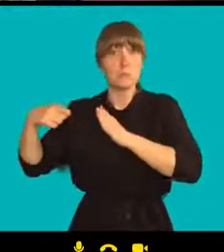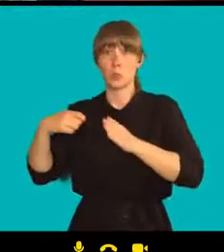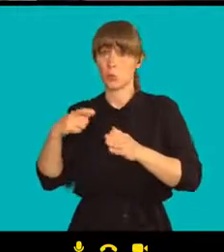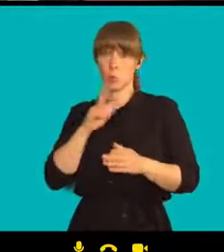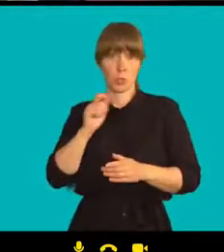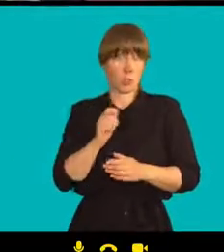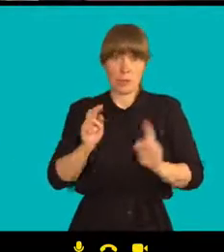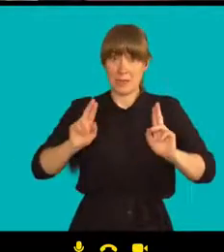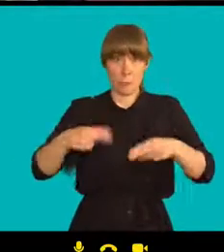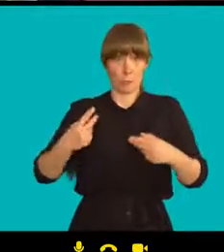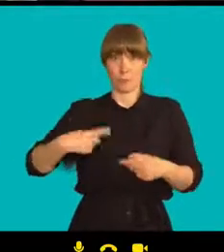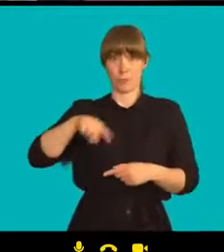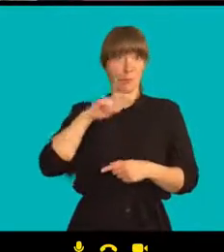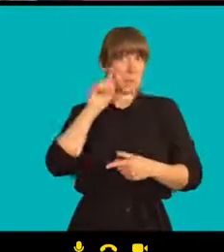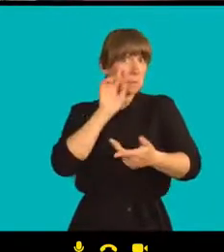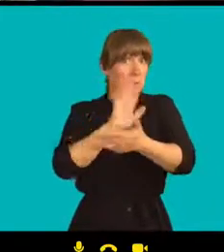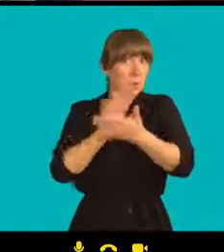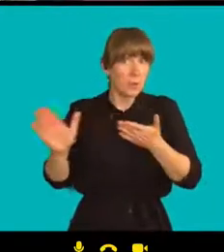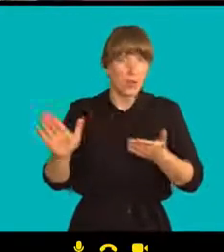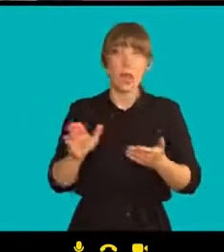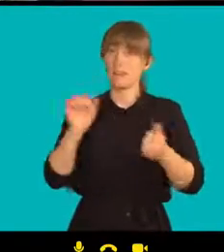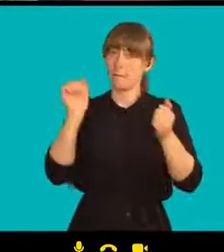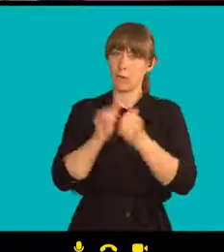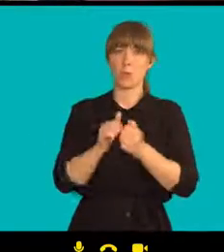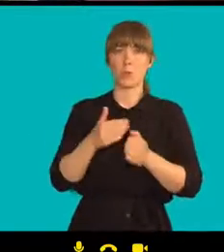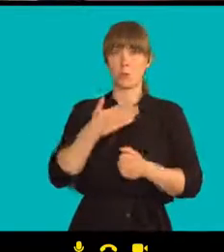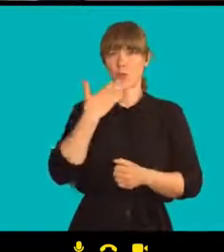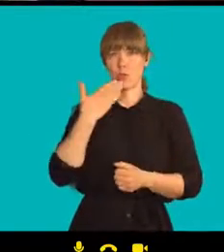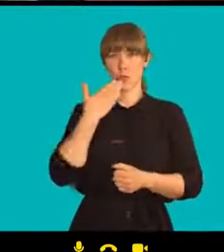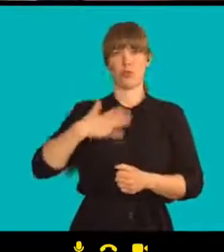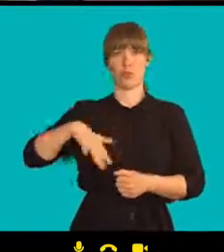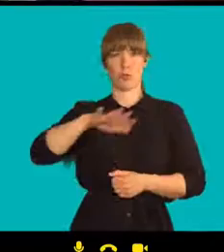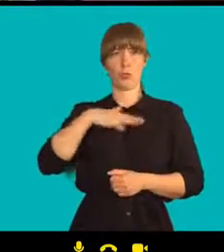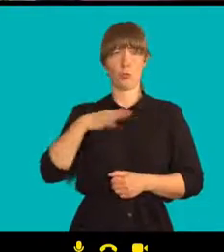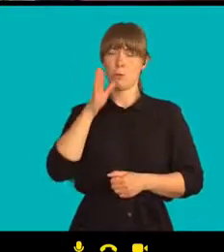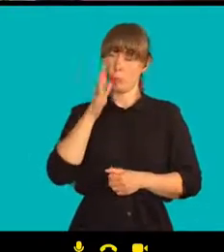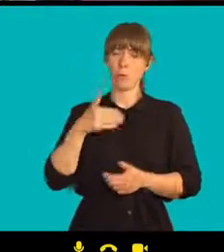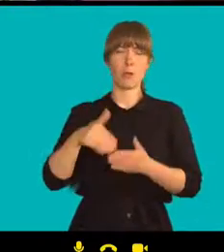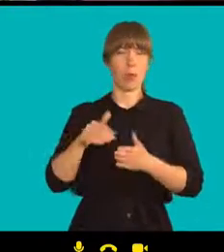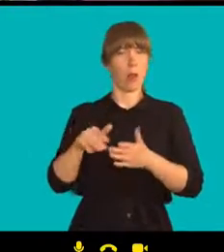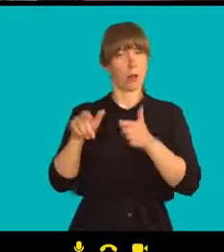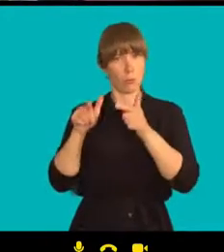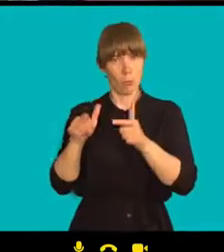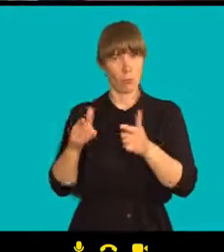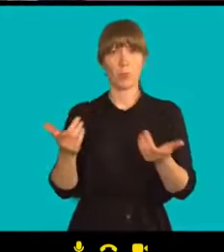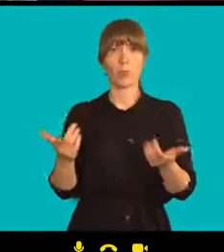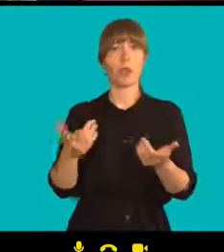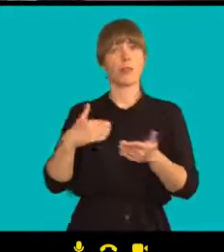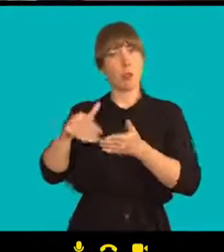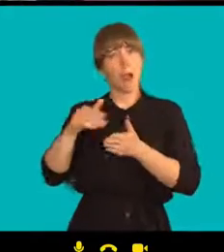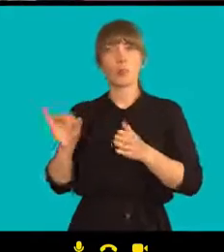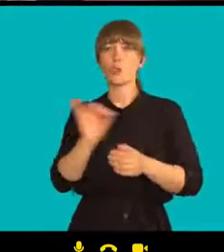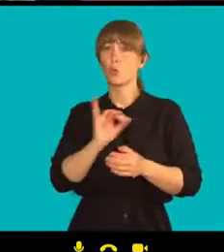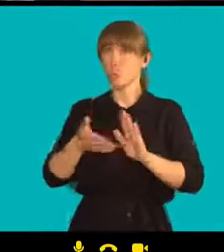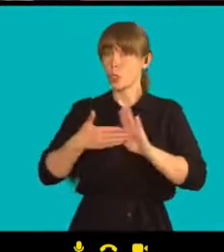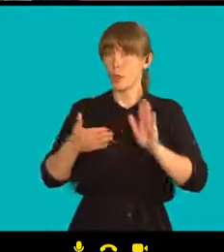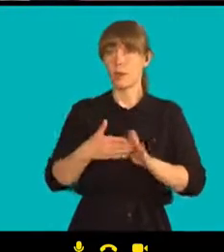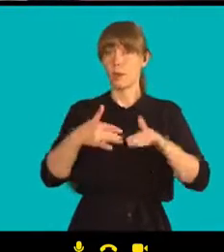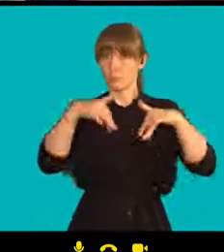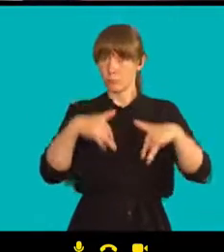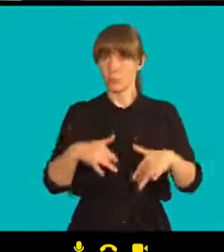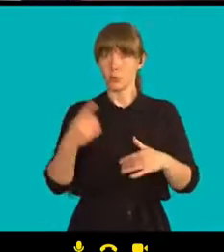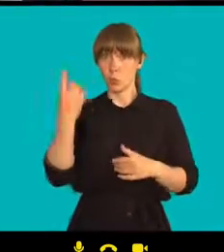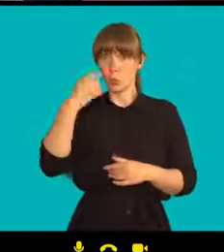já jsem přesvědčený, že třeba český stát bude pokračovat v té podpoře třeba i studentům, kteří vlastně